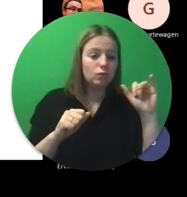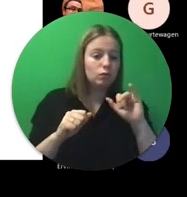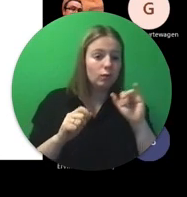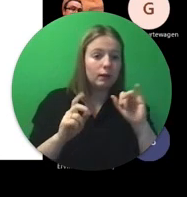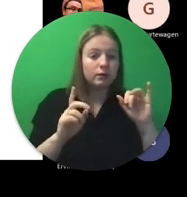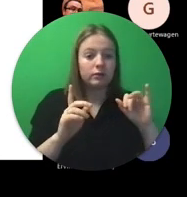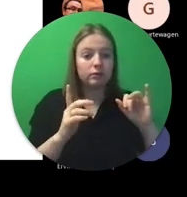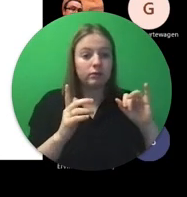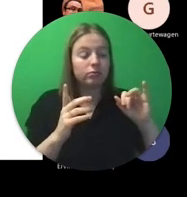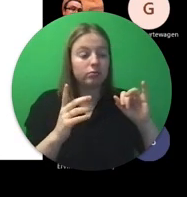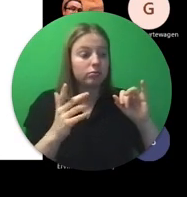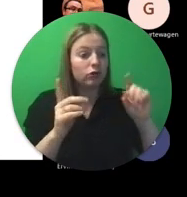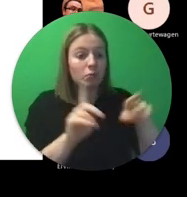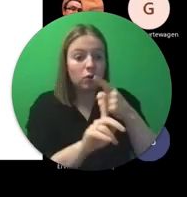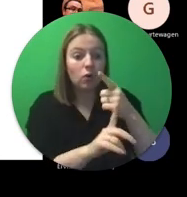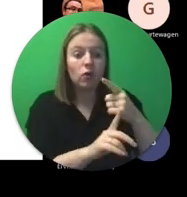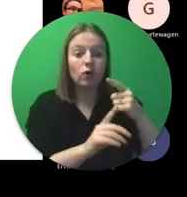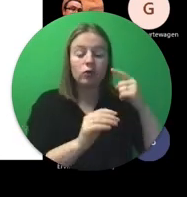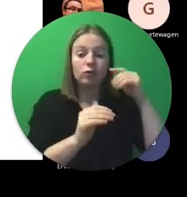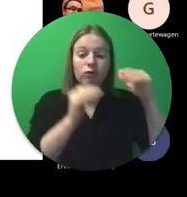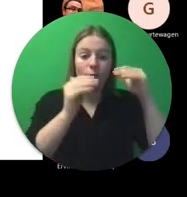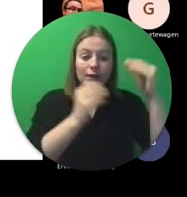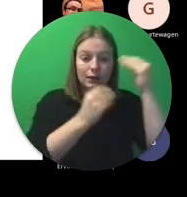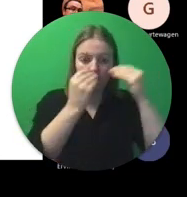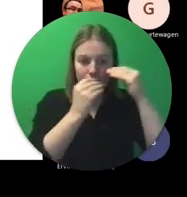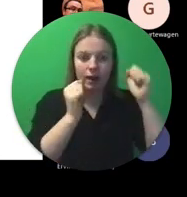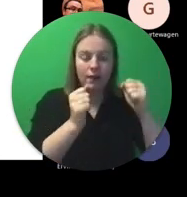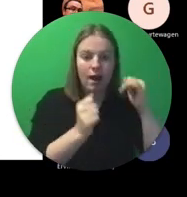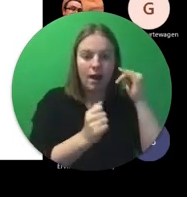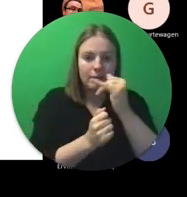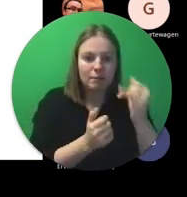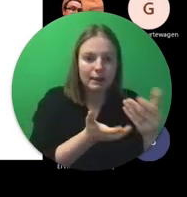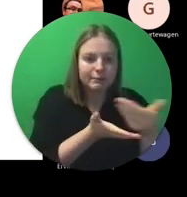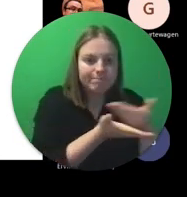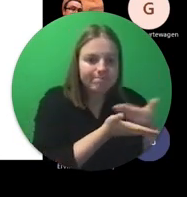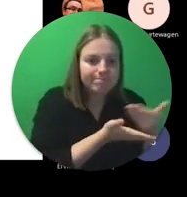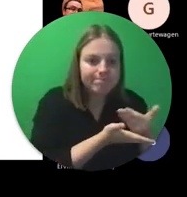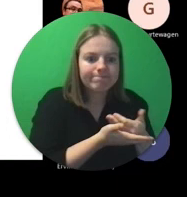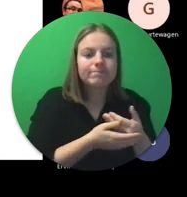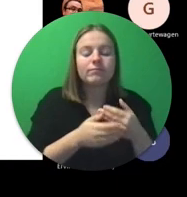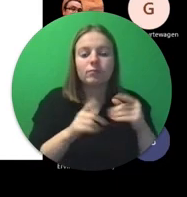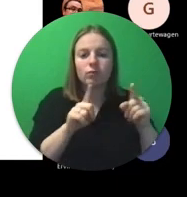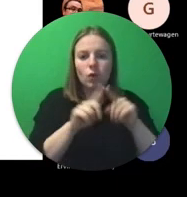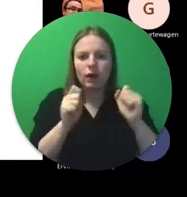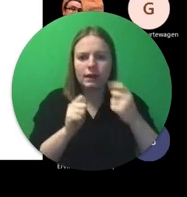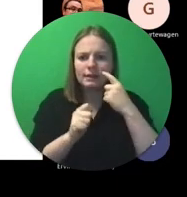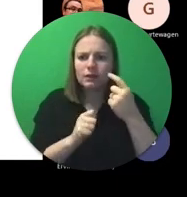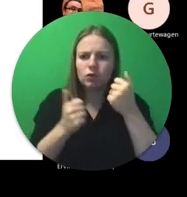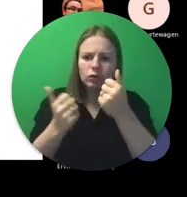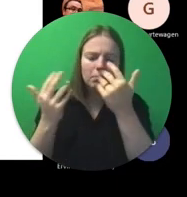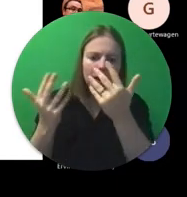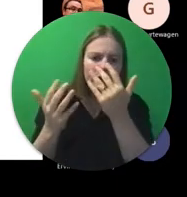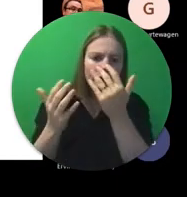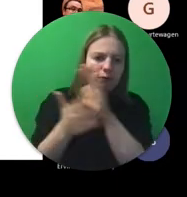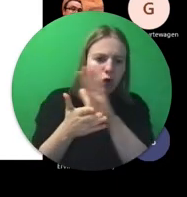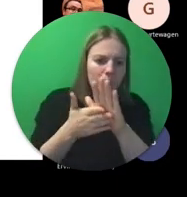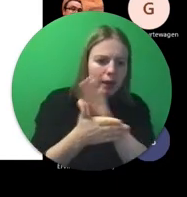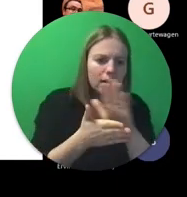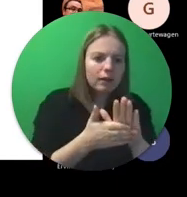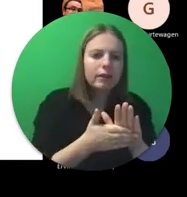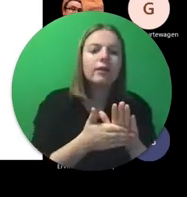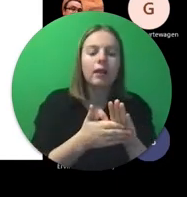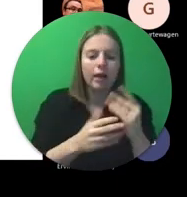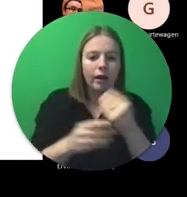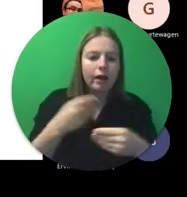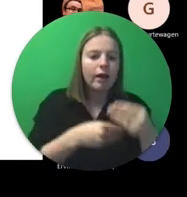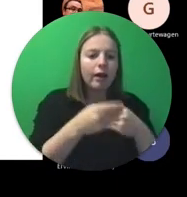blijven van alles wat er gebeurt in volwassenen educatie mee te zijn, maar ook om goede practices te vinden enzovoort.